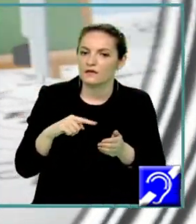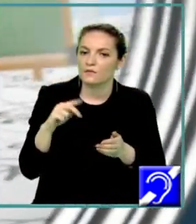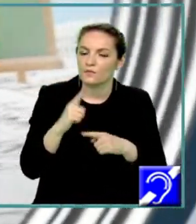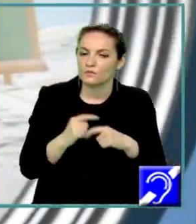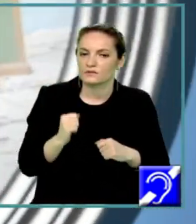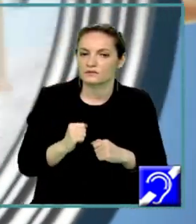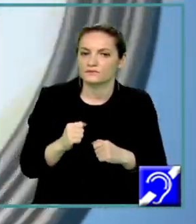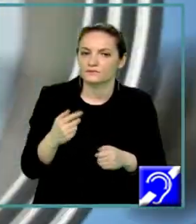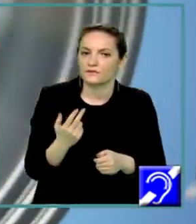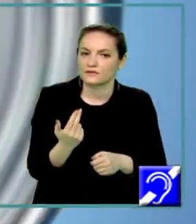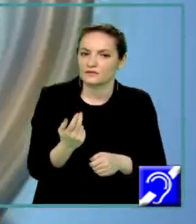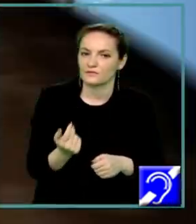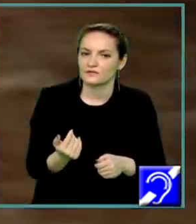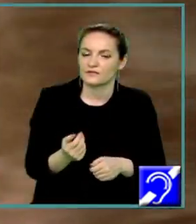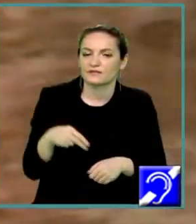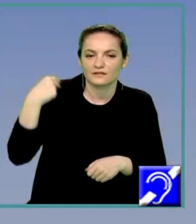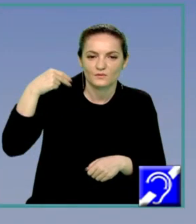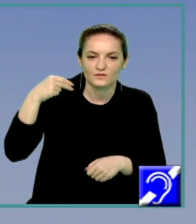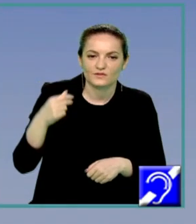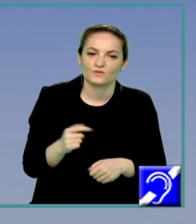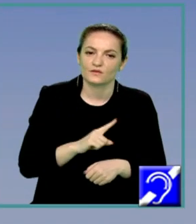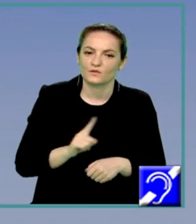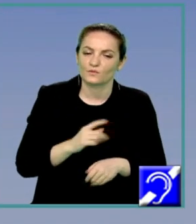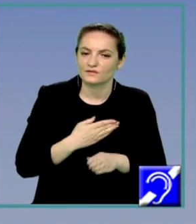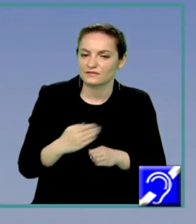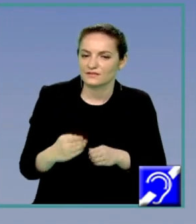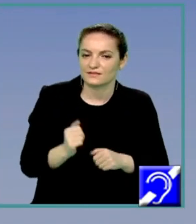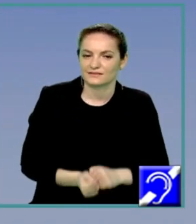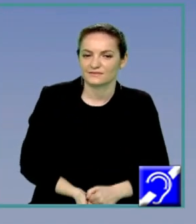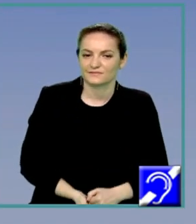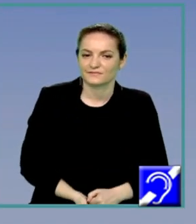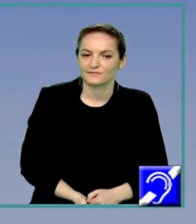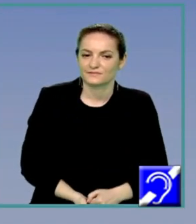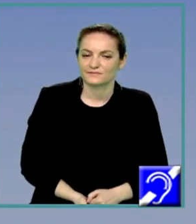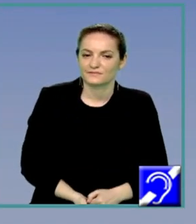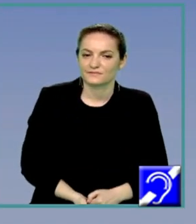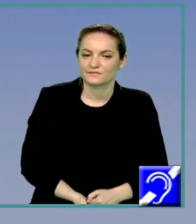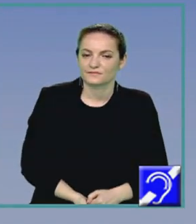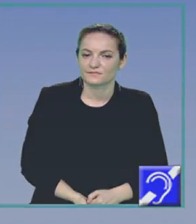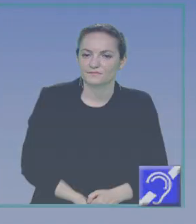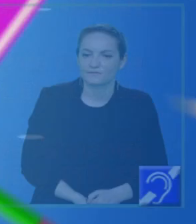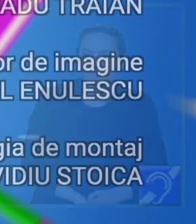clopoțelul sună de intrare. Să nu întârziați! MULȚUMIT PENTRU VIZIONARE!